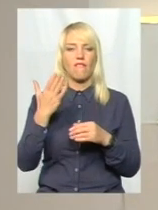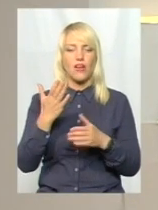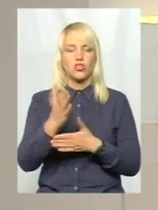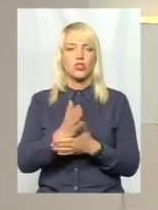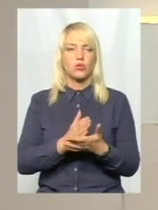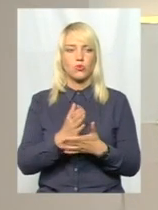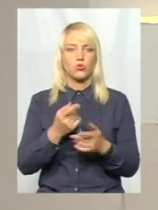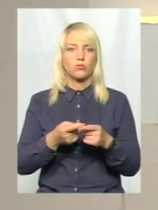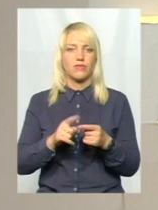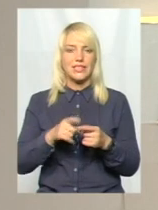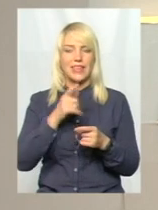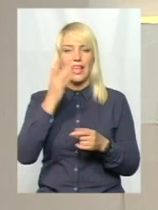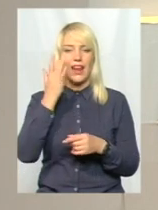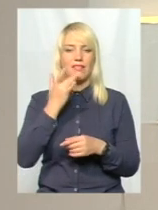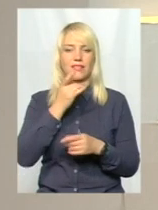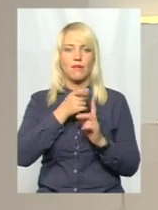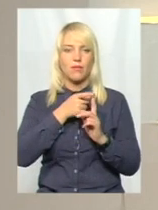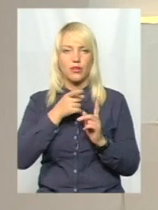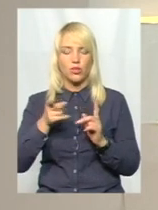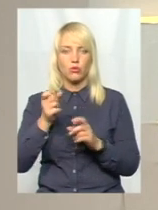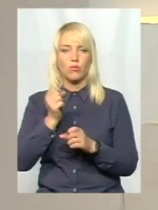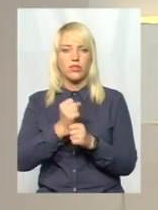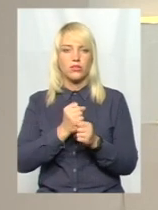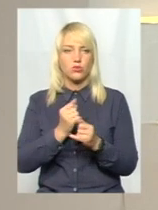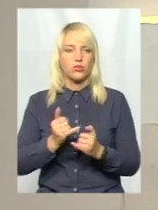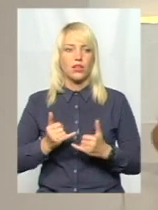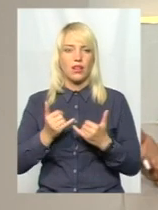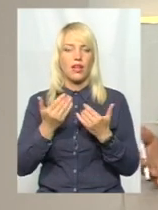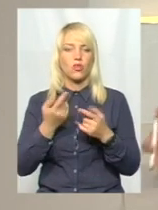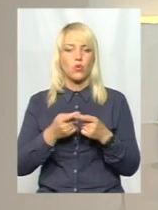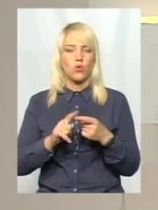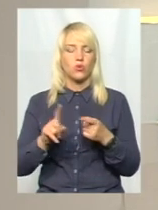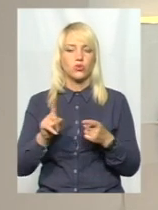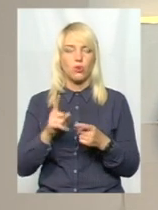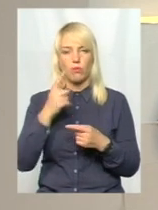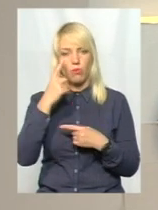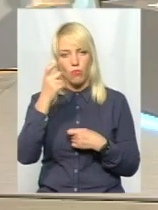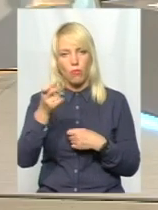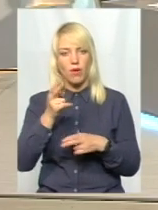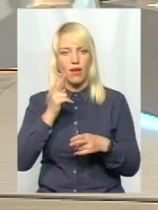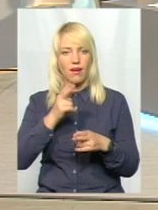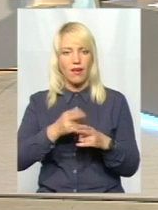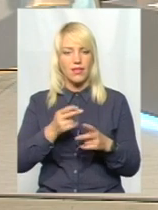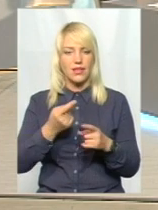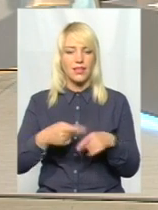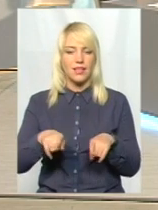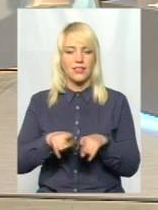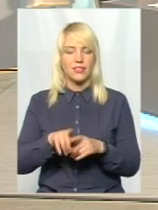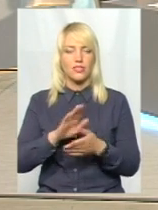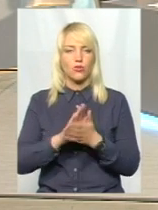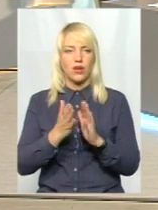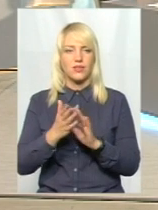у цей період літній працює для того, або от попередити такі ситуації, яка сталася у Ярмолинецькому районі?